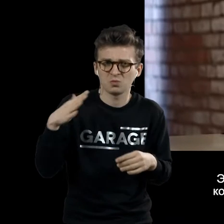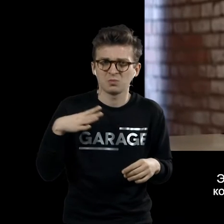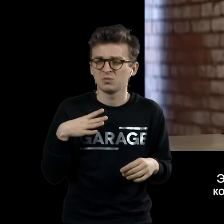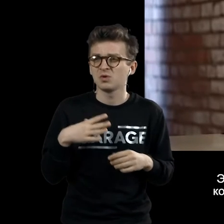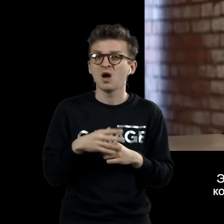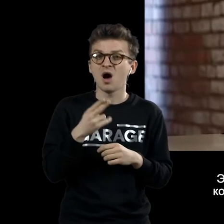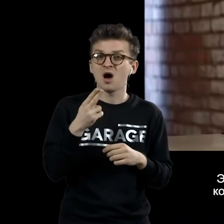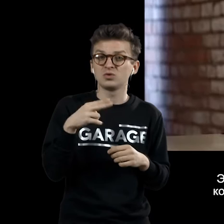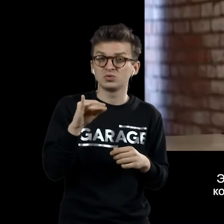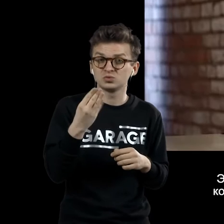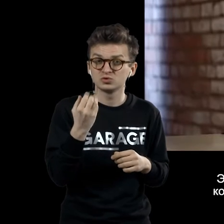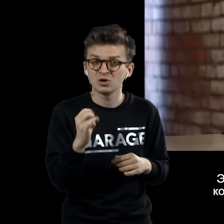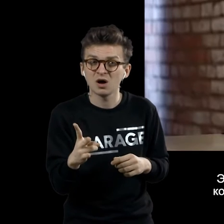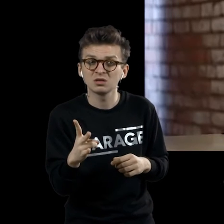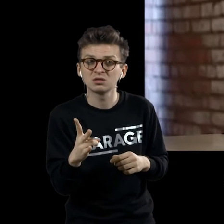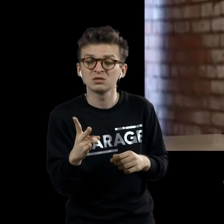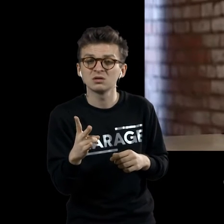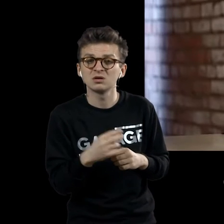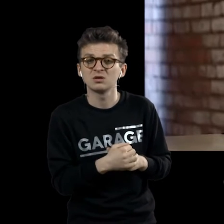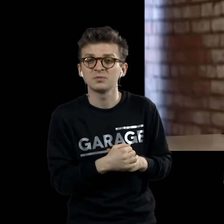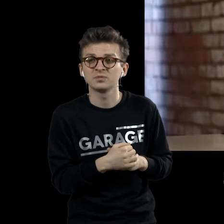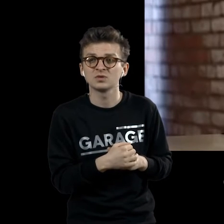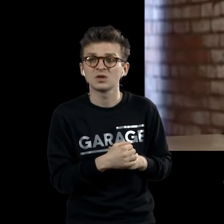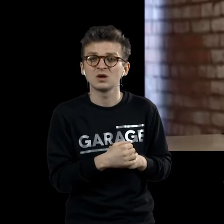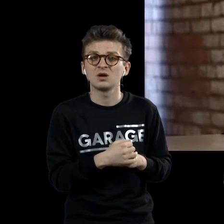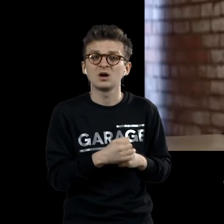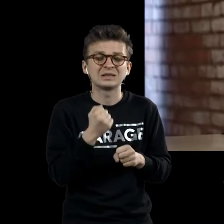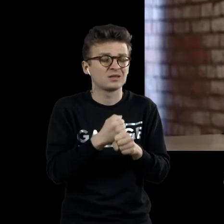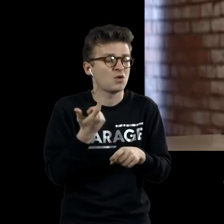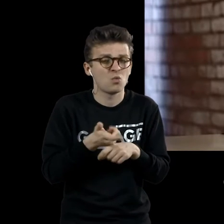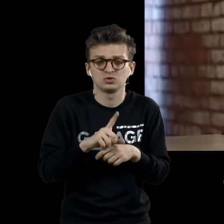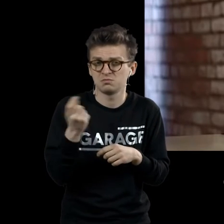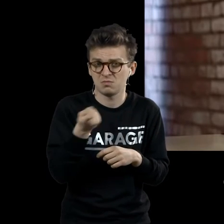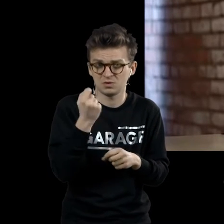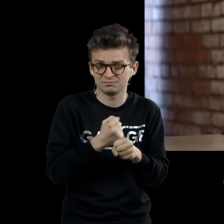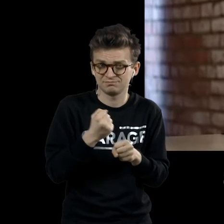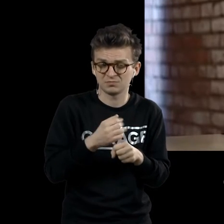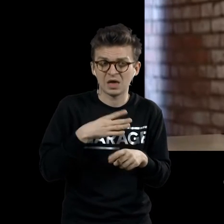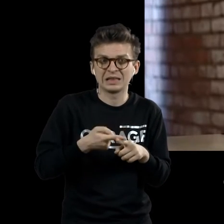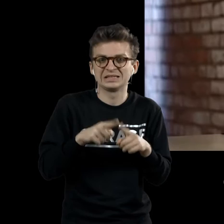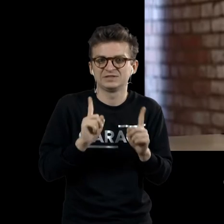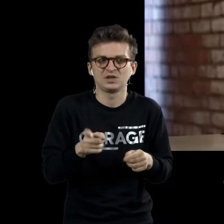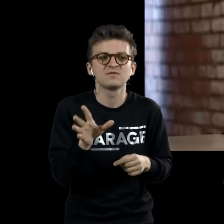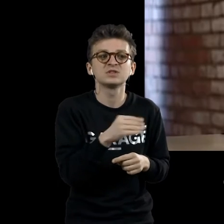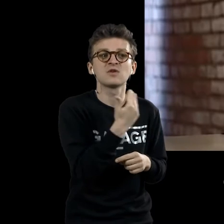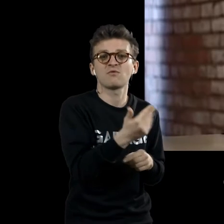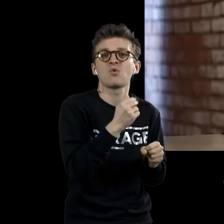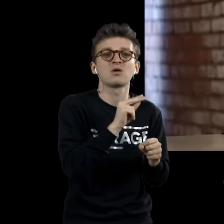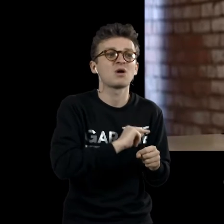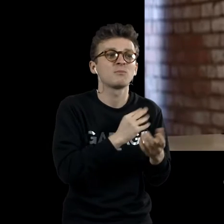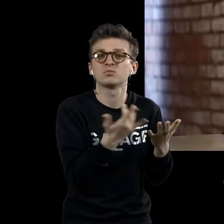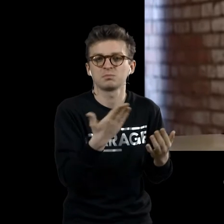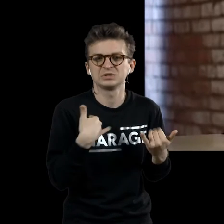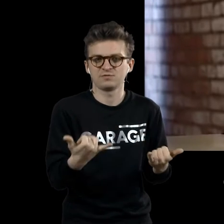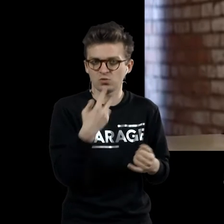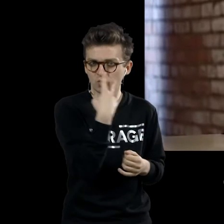графоманское. Дюшан сделал очень мало вещей. Это действительно все его произведения мы сегодня